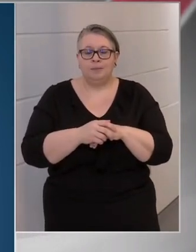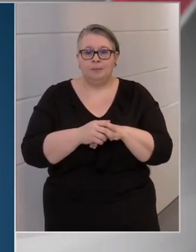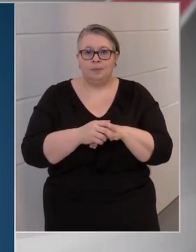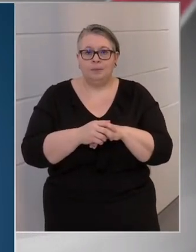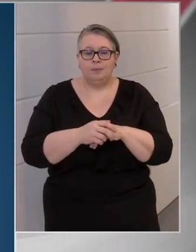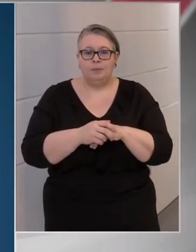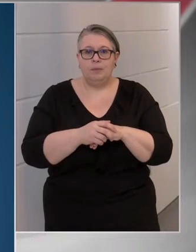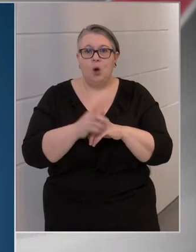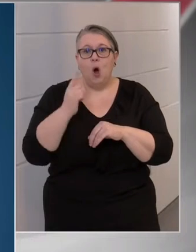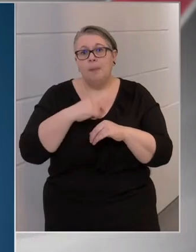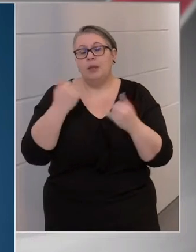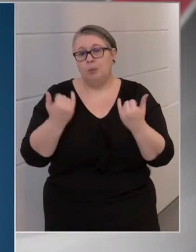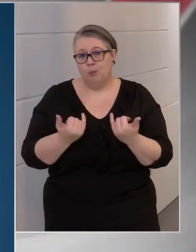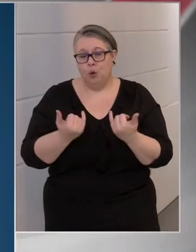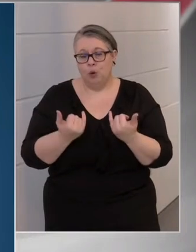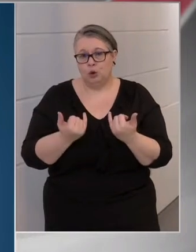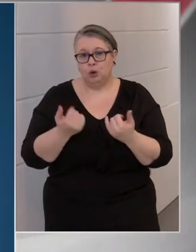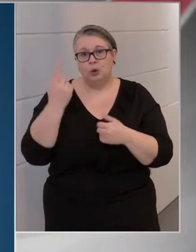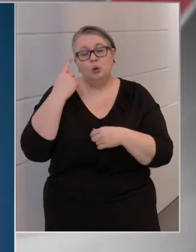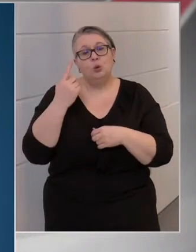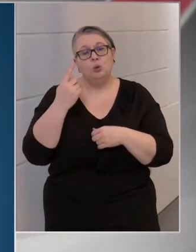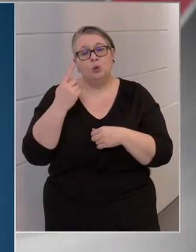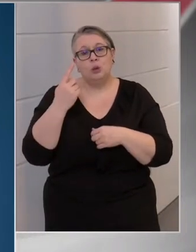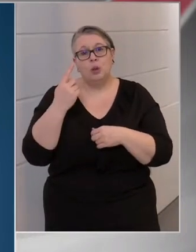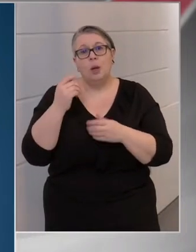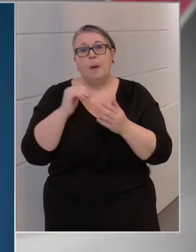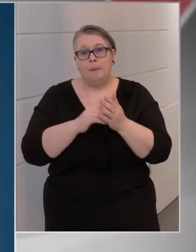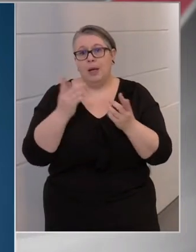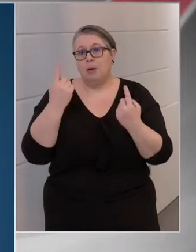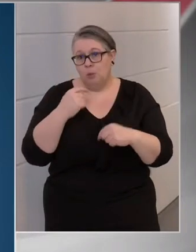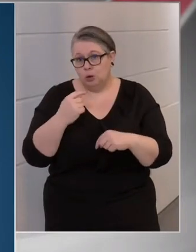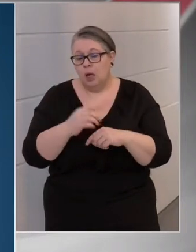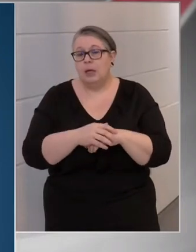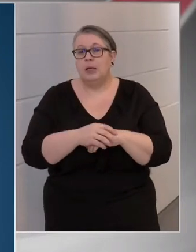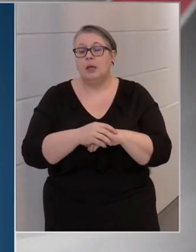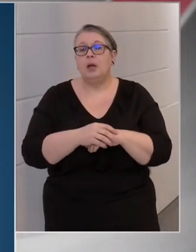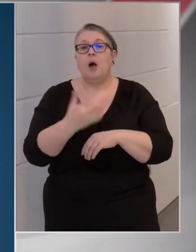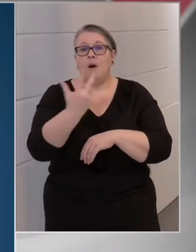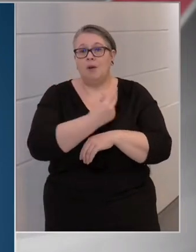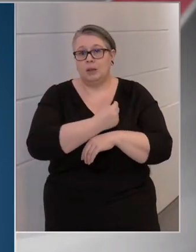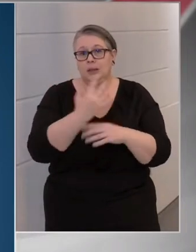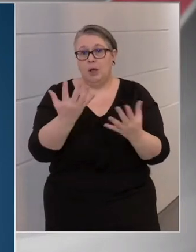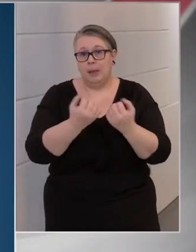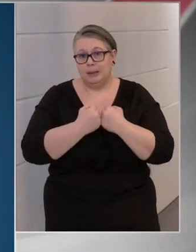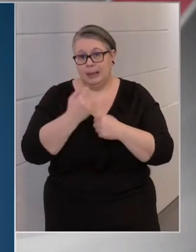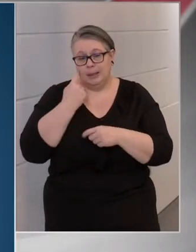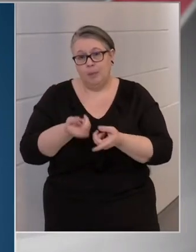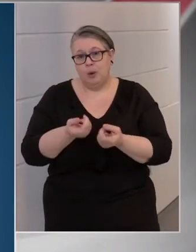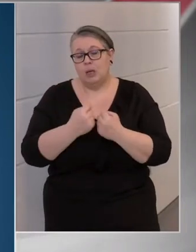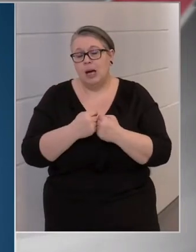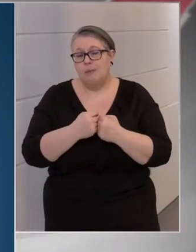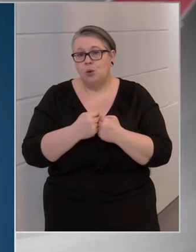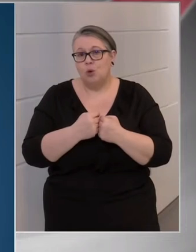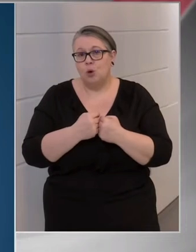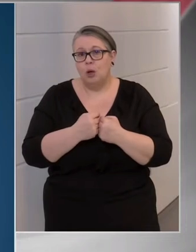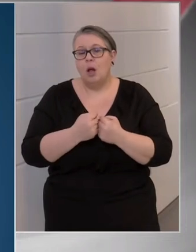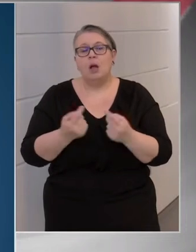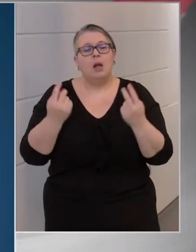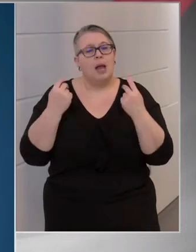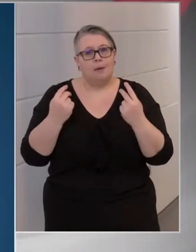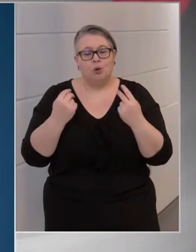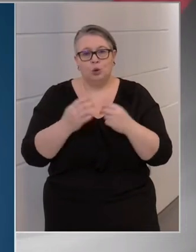Amit most tudunk még mondani, hogy a vakcina beszerzés szempontjából úgy